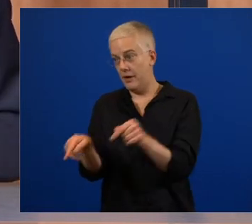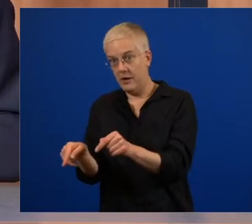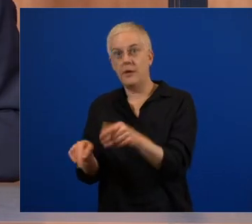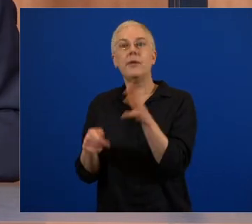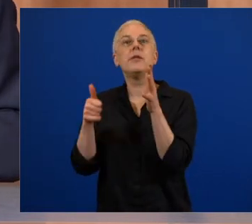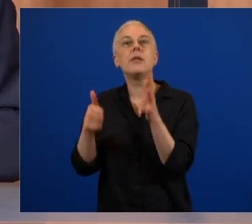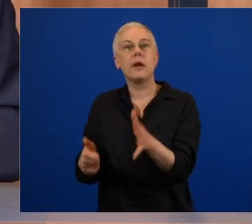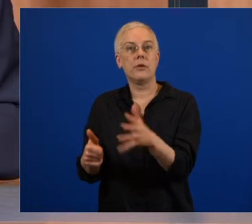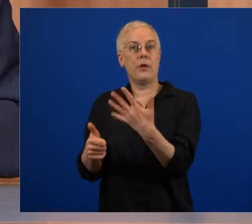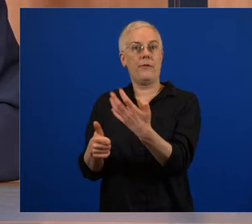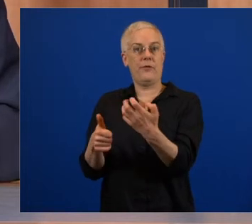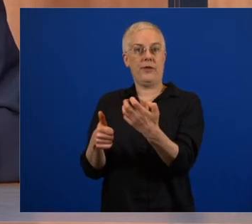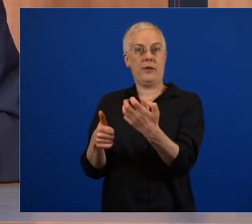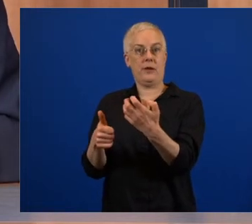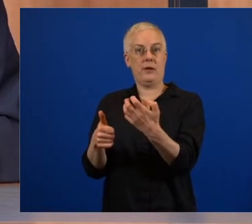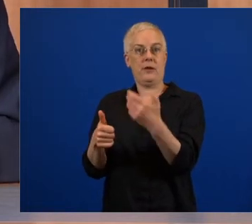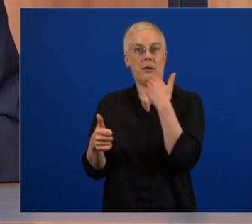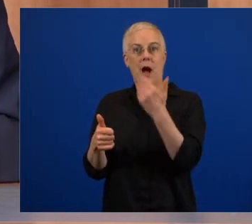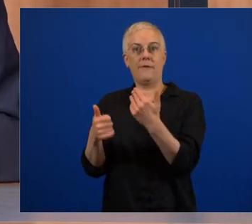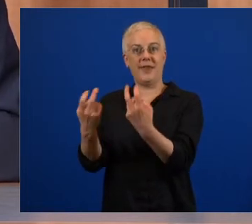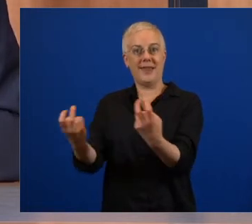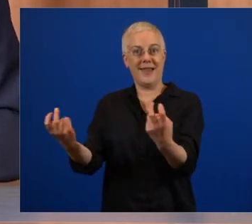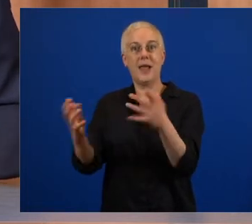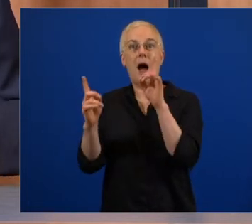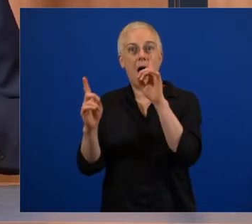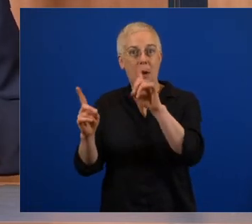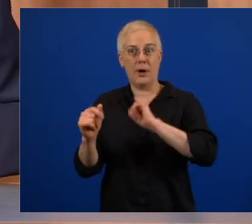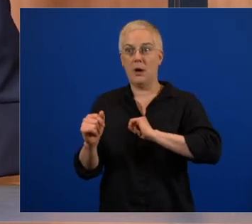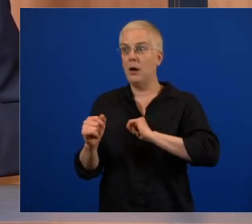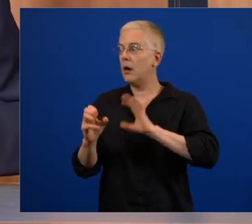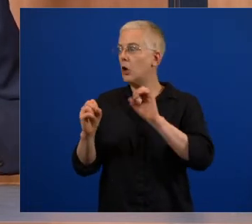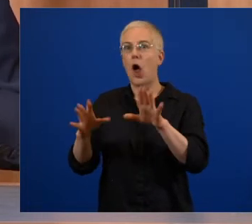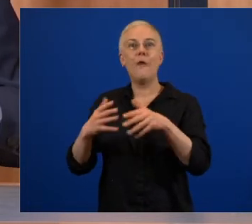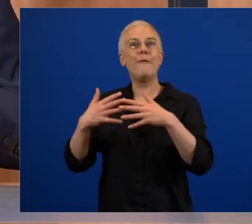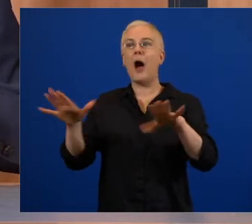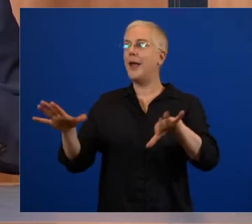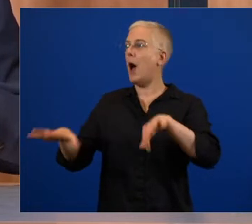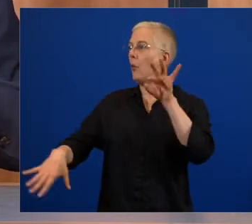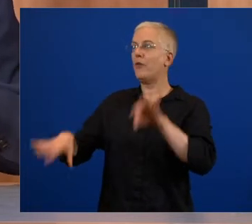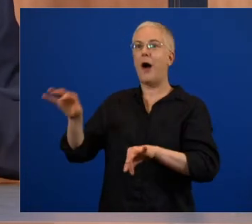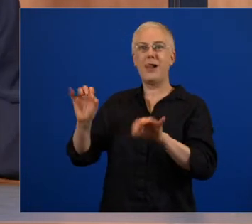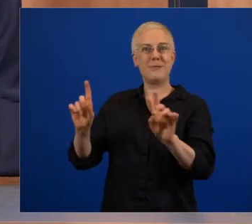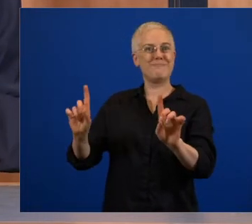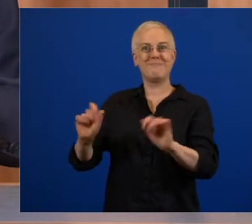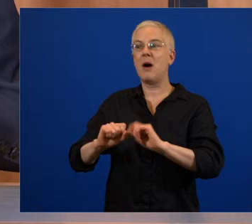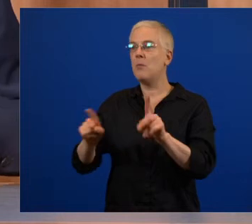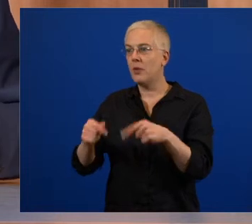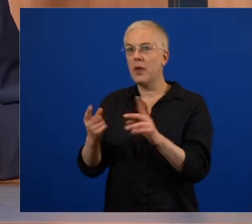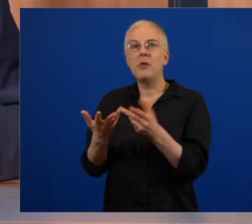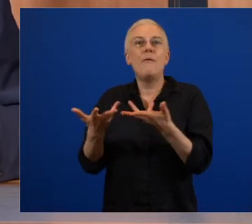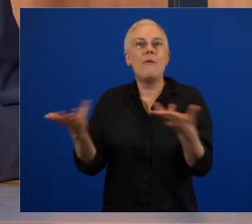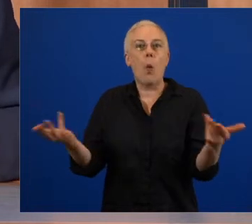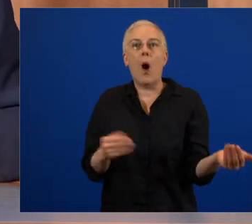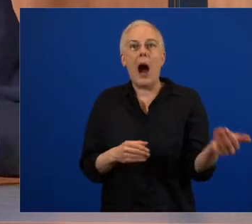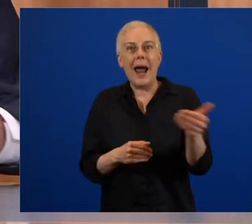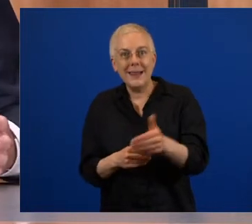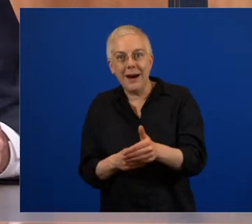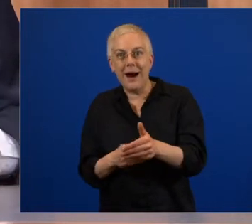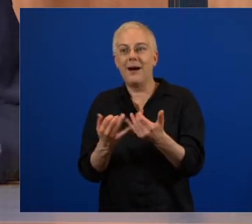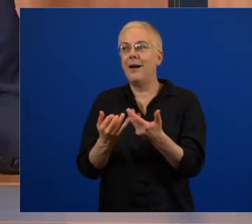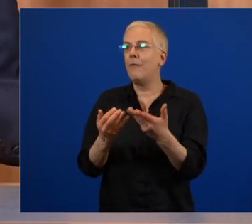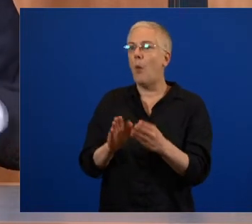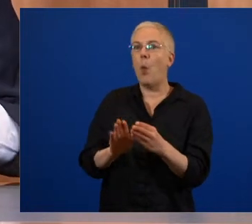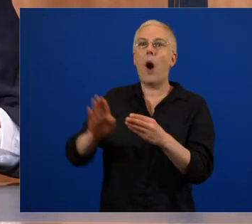dann Sitzplätze zugeordnet, da gibt es Regeln dafür, dass die Aus- und Eingänge geregelt werden, dass wir auf